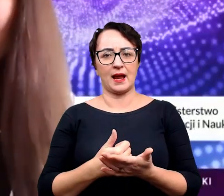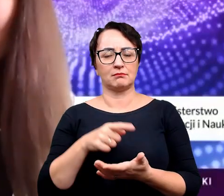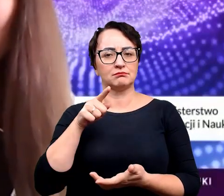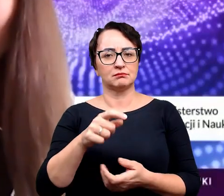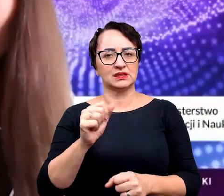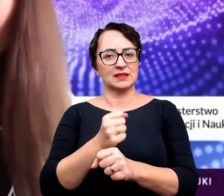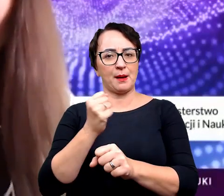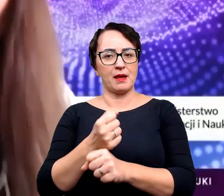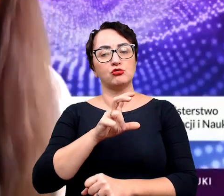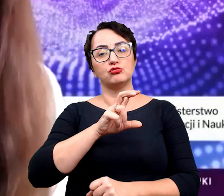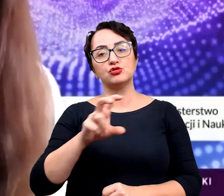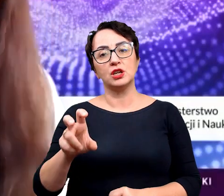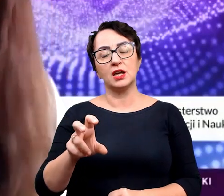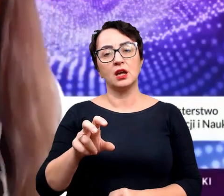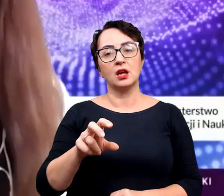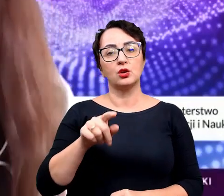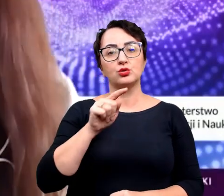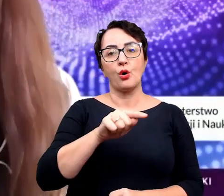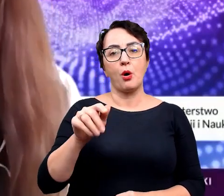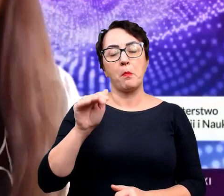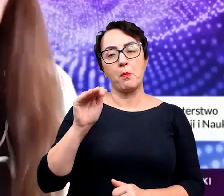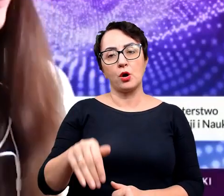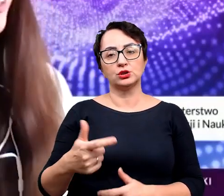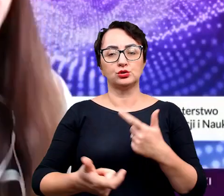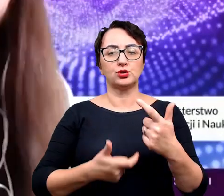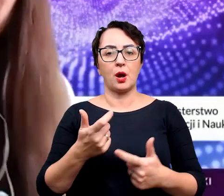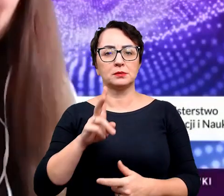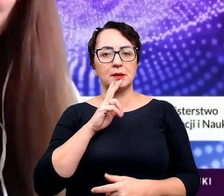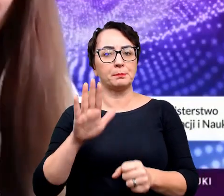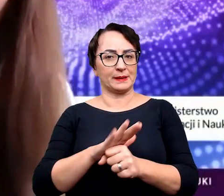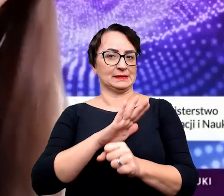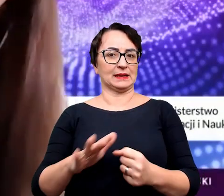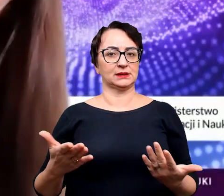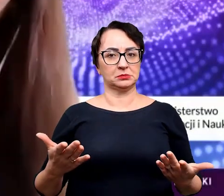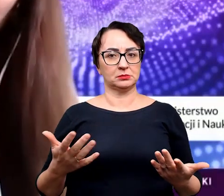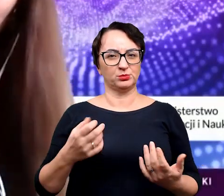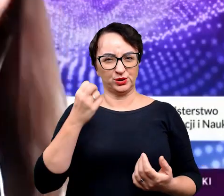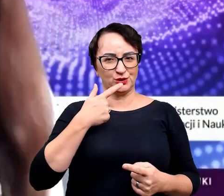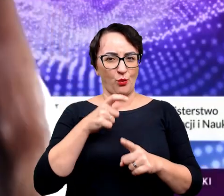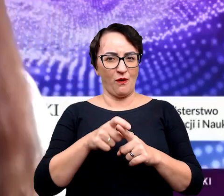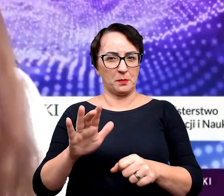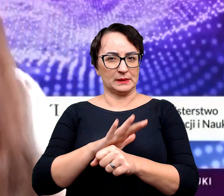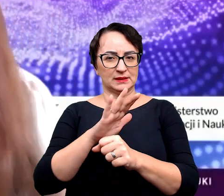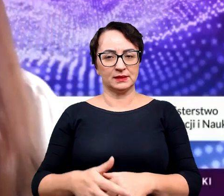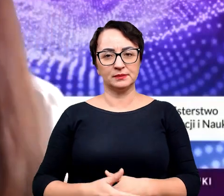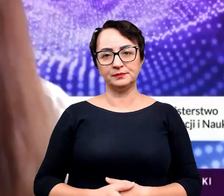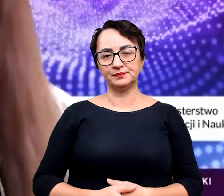takie skamieniałości? Czy z tego można zrobić interes, że tak brzydko powiem?